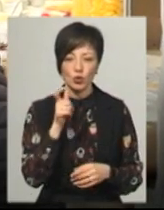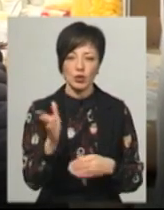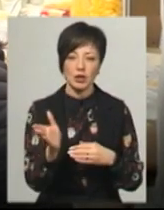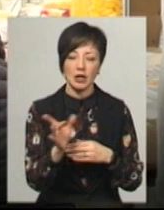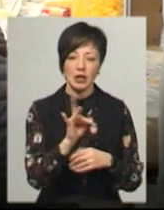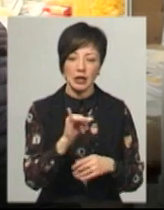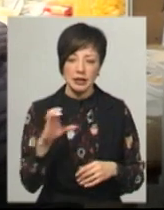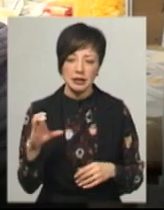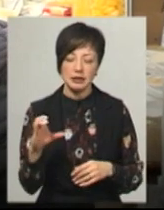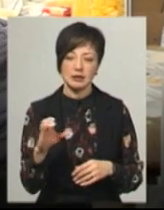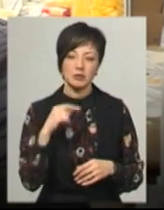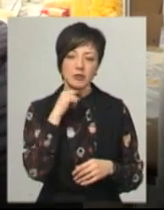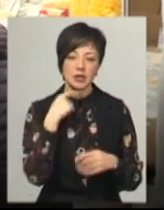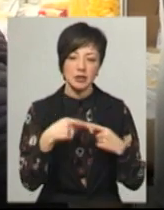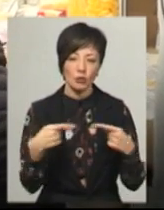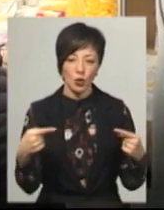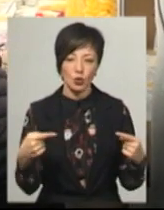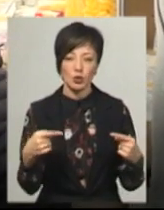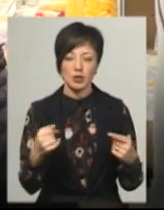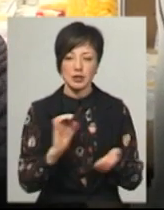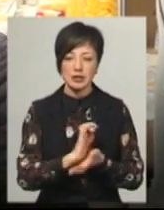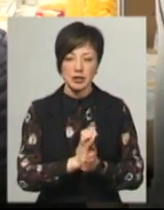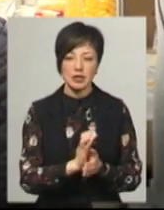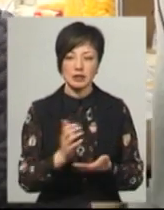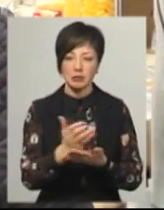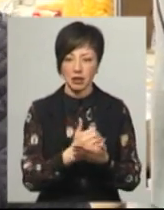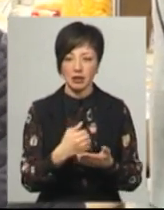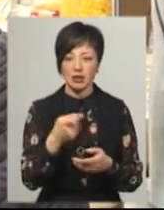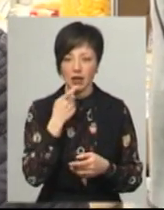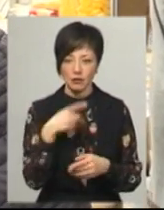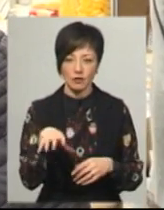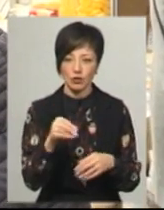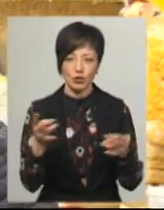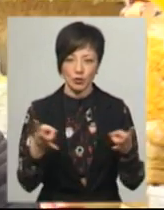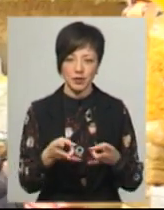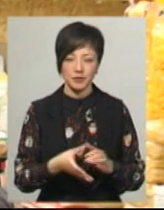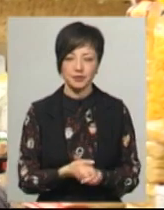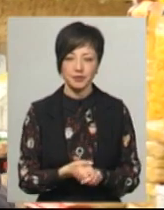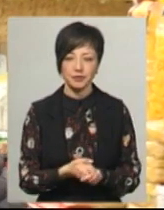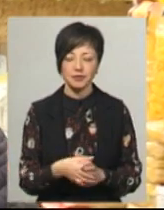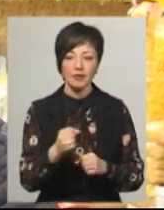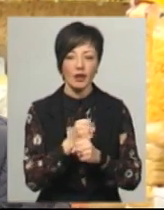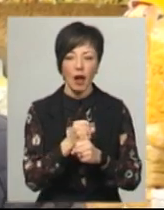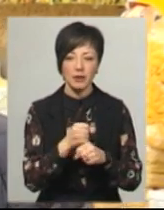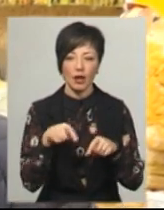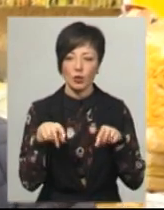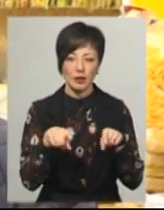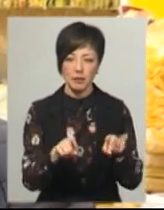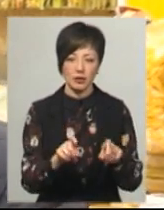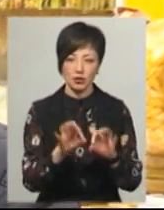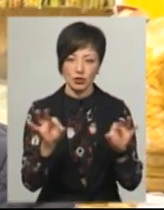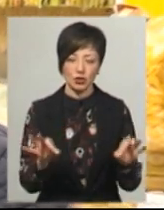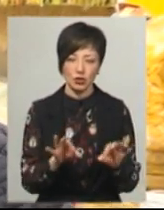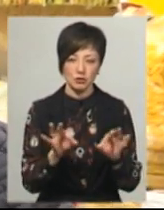і рис, і м'ясні продукти, і сир, сметану, і яїчко, що необхідне. В аптеку не бігаю ні за чим,